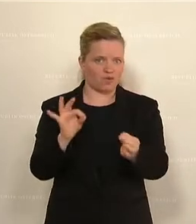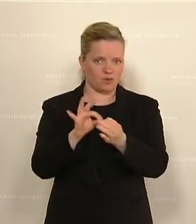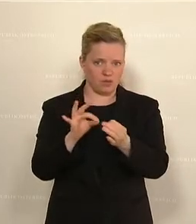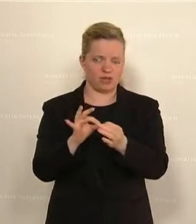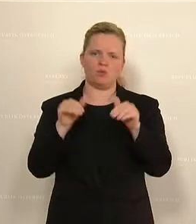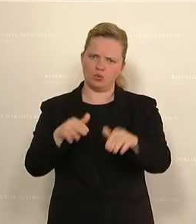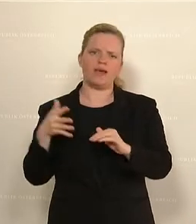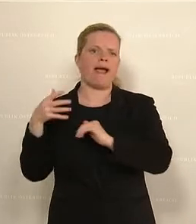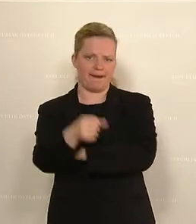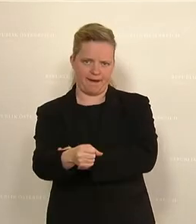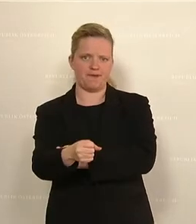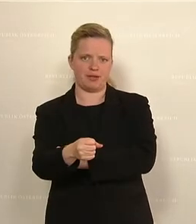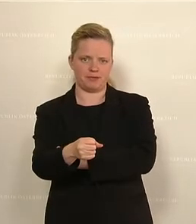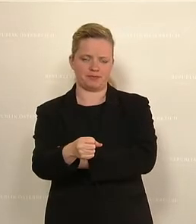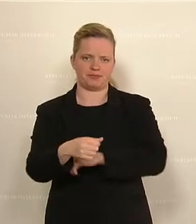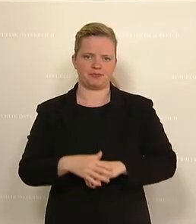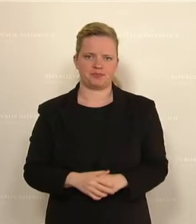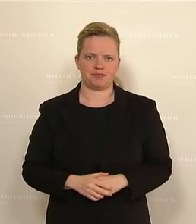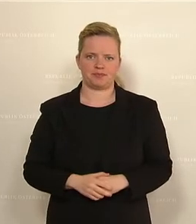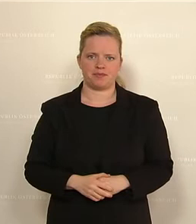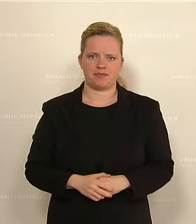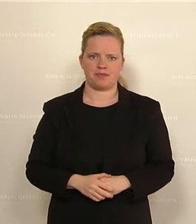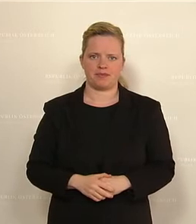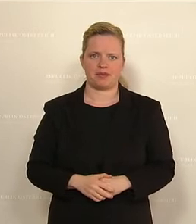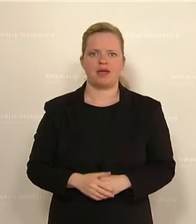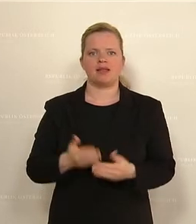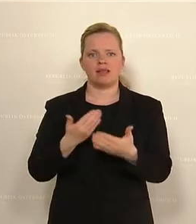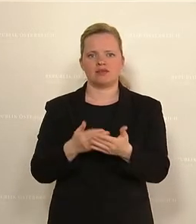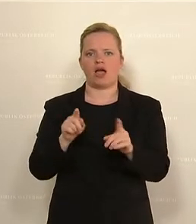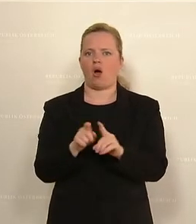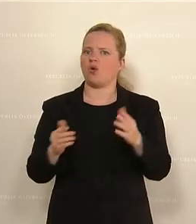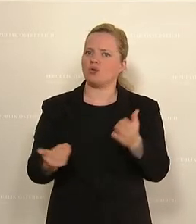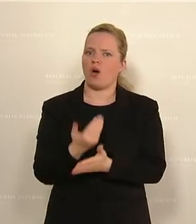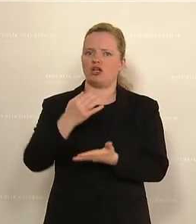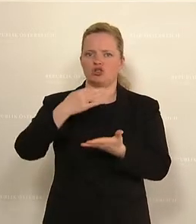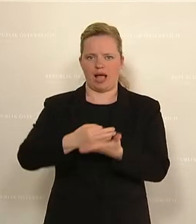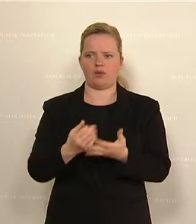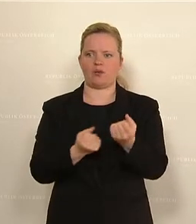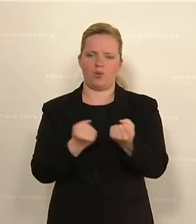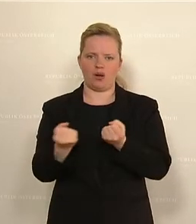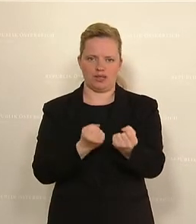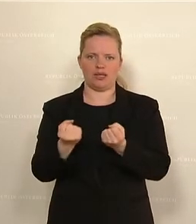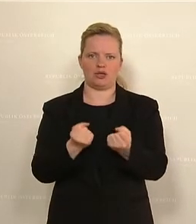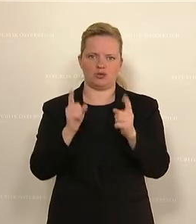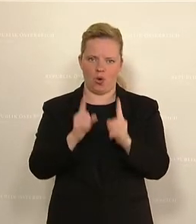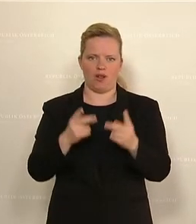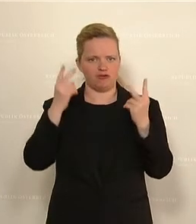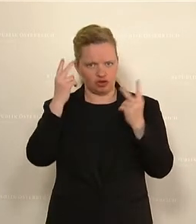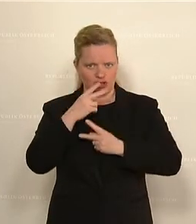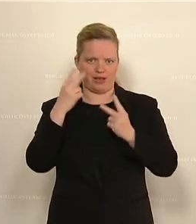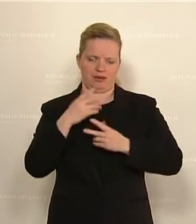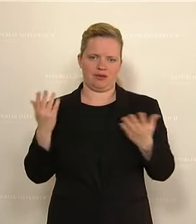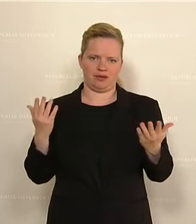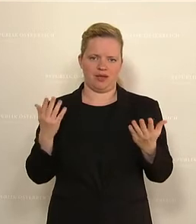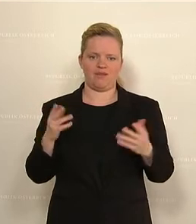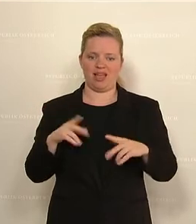Und deswegen sollten wir uns auch auf eine neue Standortpolitik verständigen, weil wir angesichts der Krisen, die